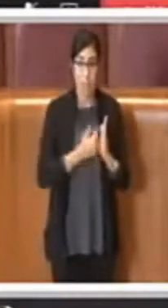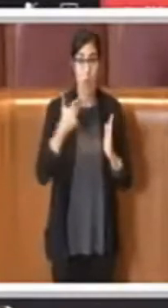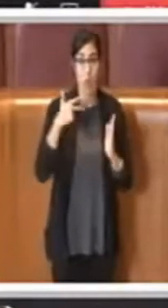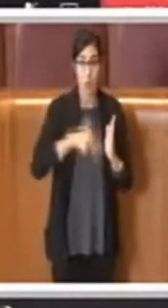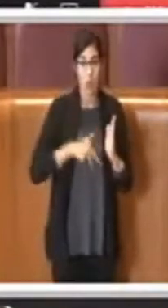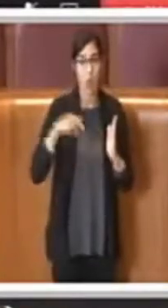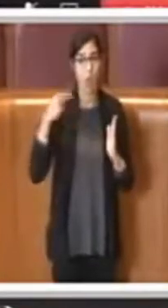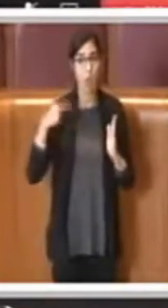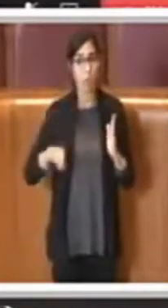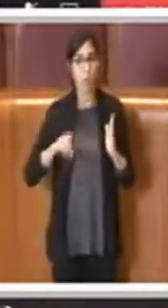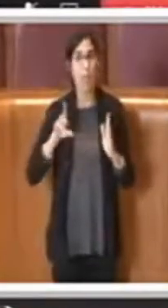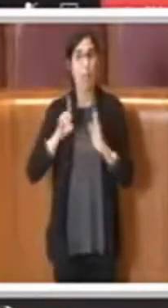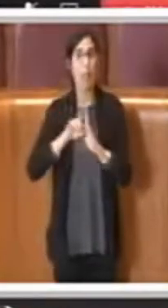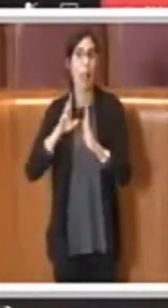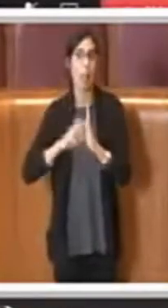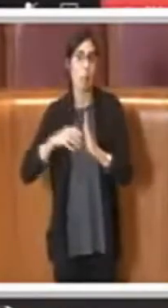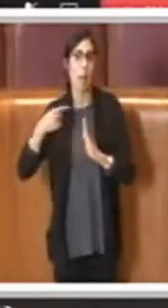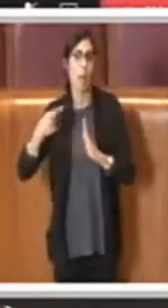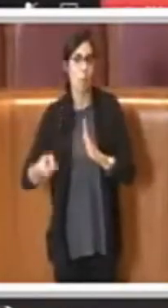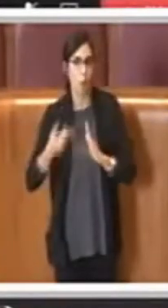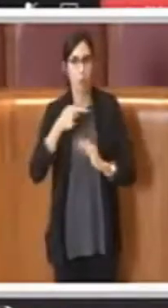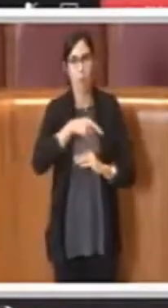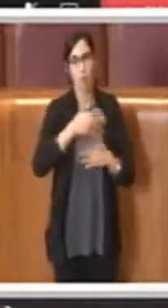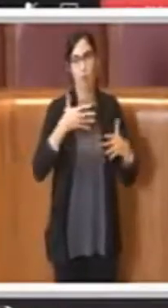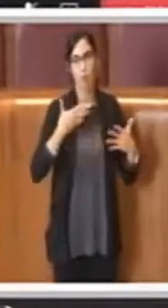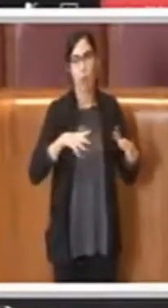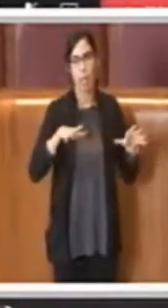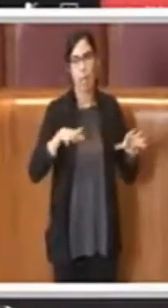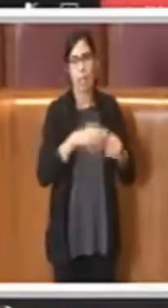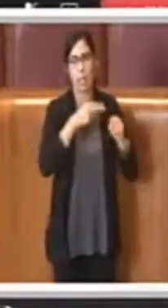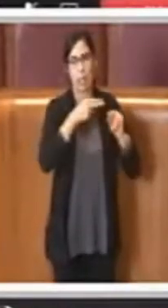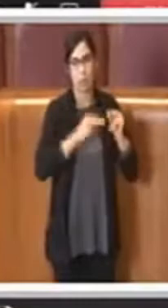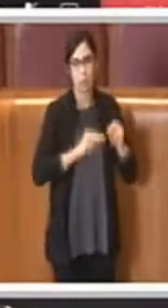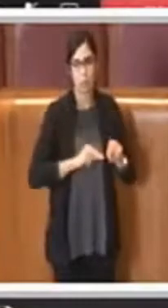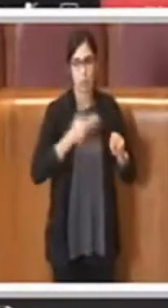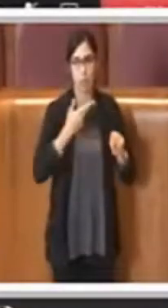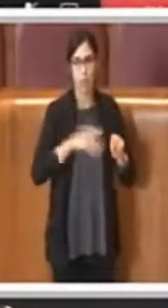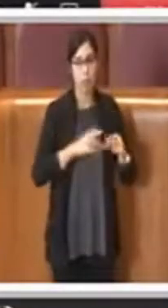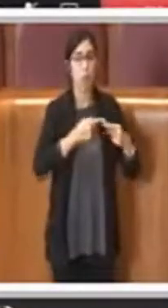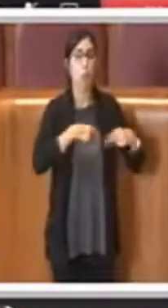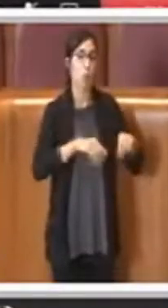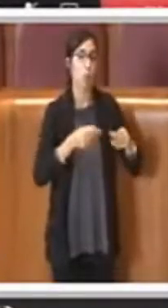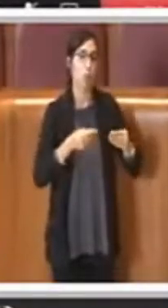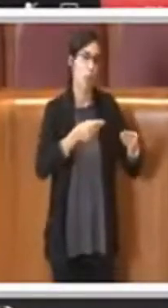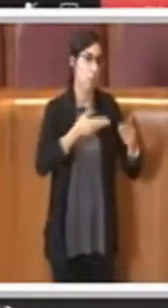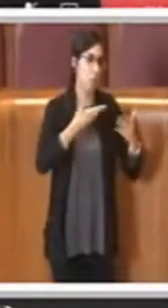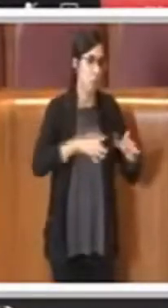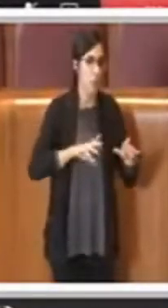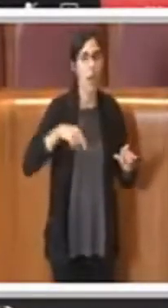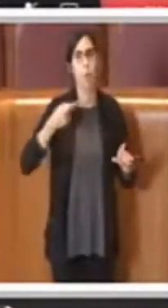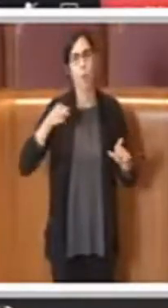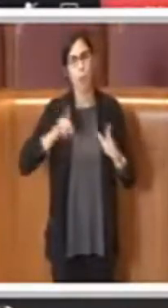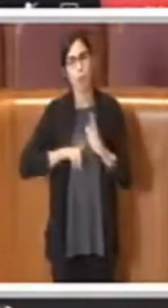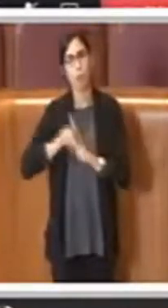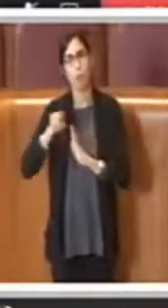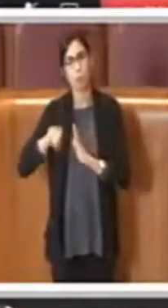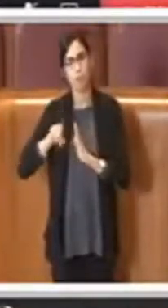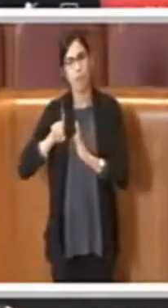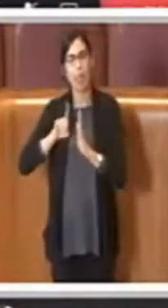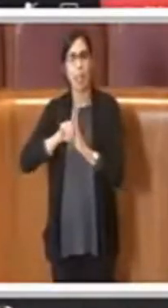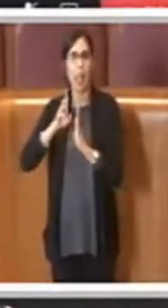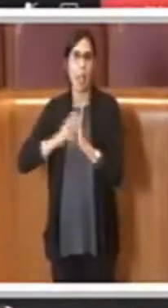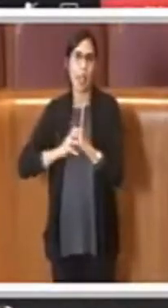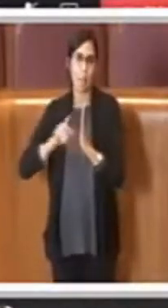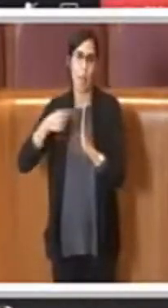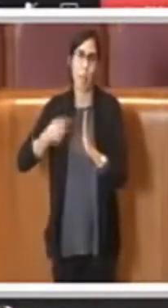anche il primo passaggio in giunta. Però questo non è il